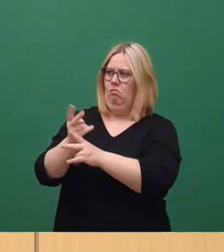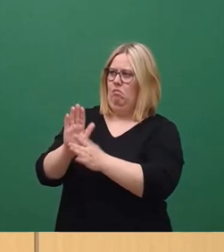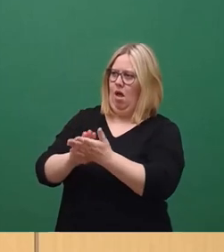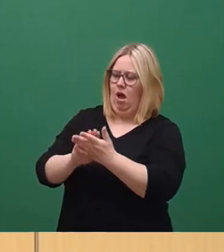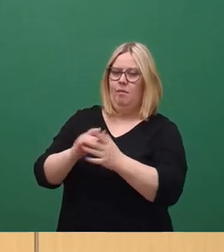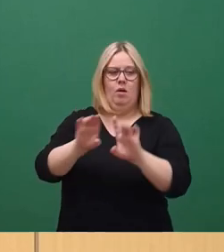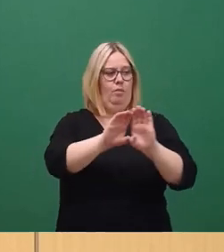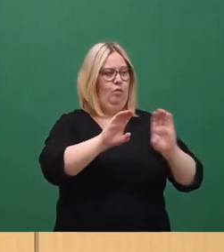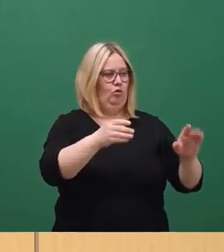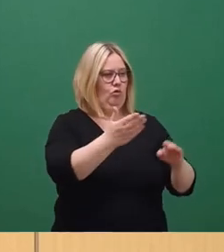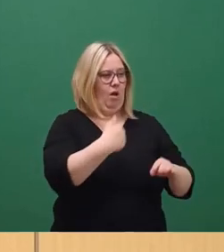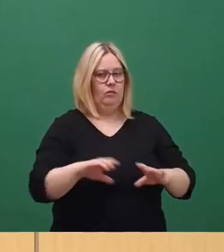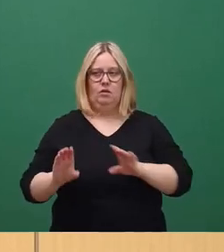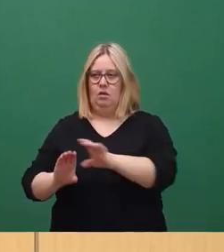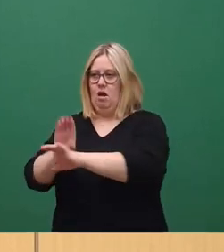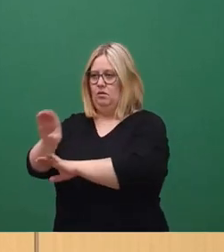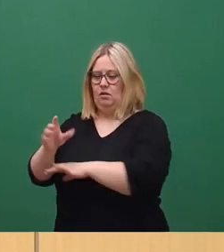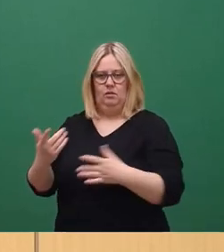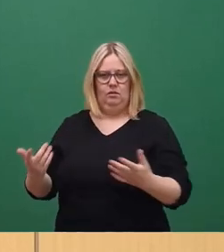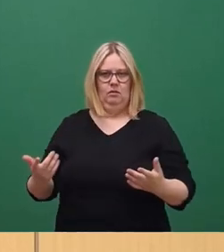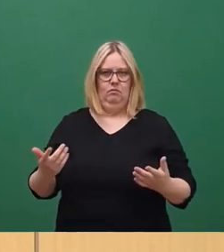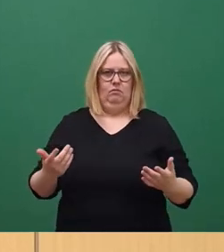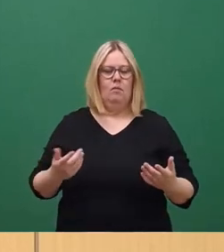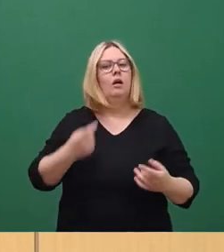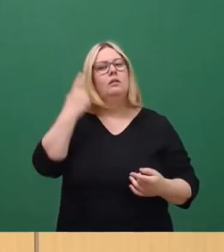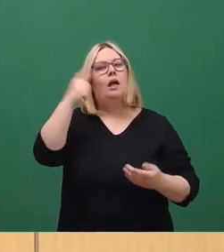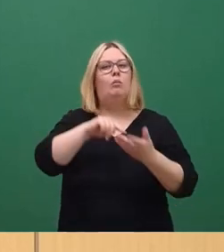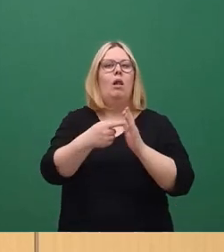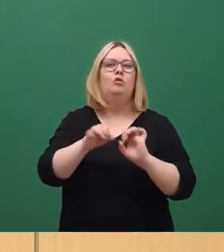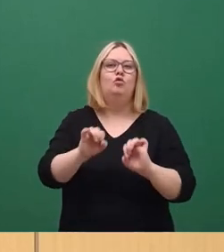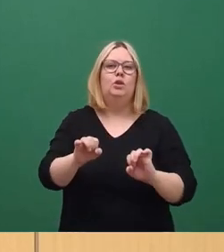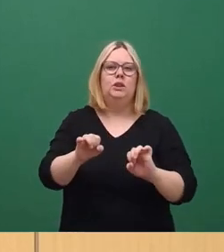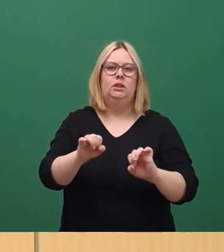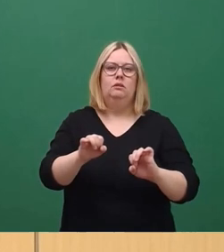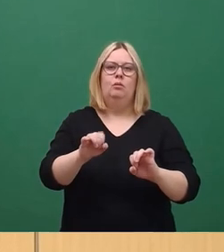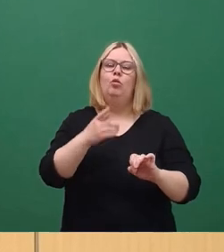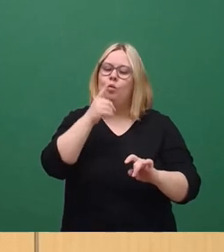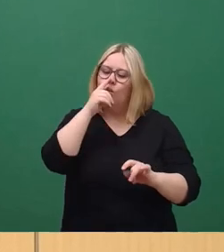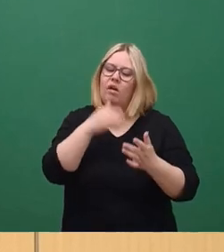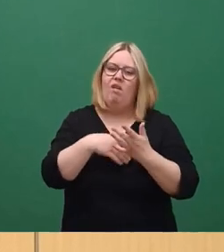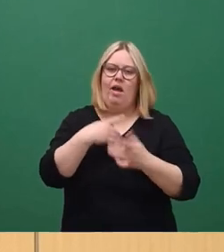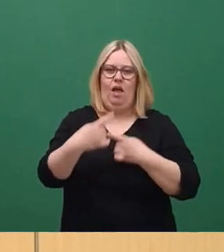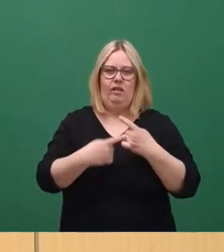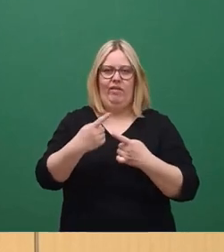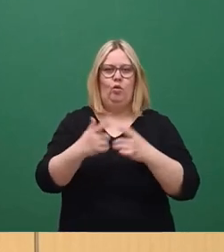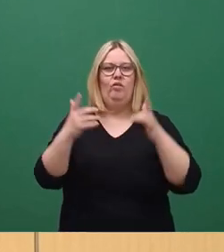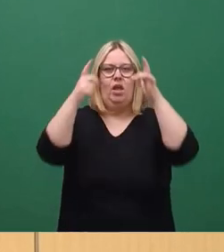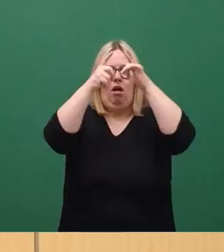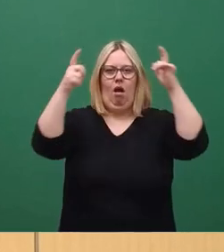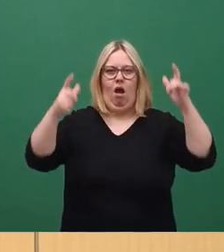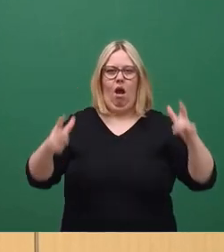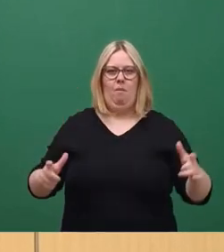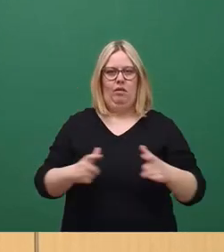werden entfernt, irgendwie ersetzt. Der Denkmalschutz gibt der Weiterentwicklung dieses Platzes eine unglaubliche